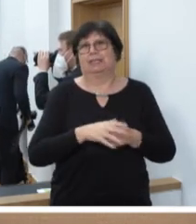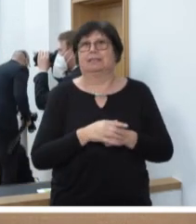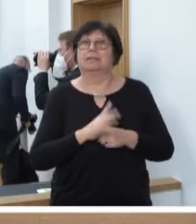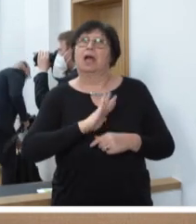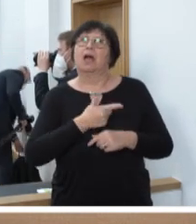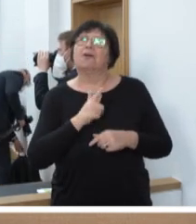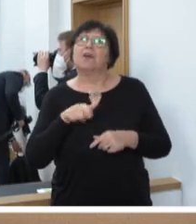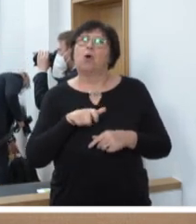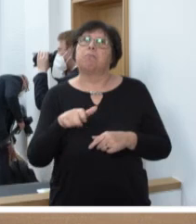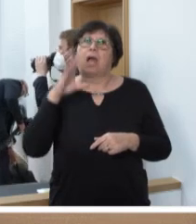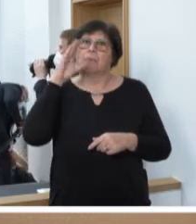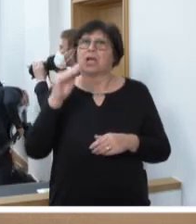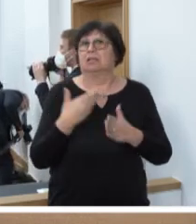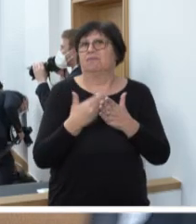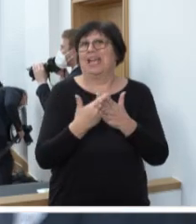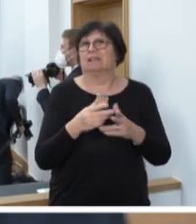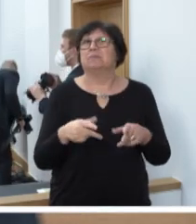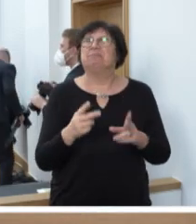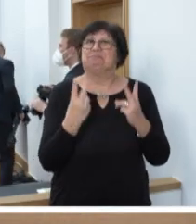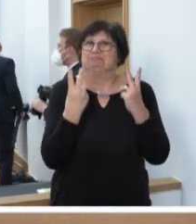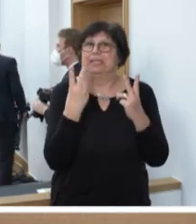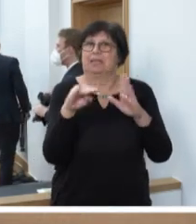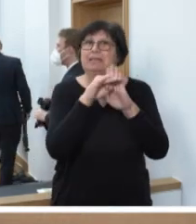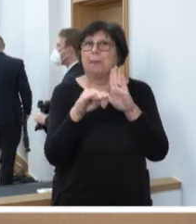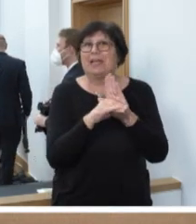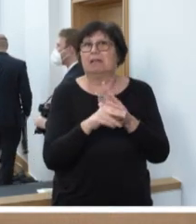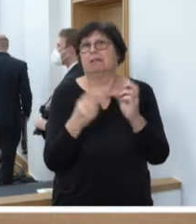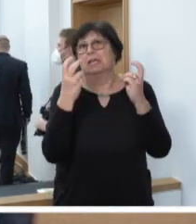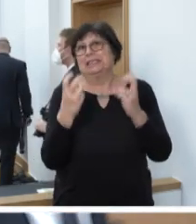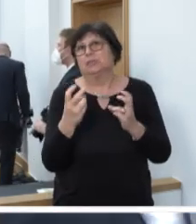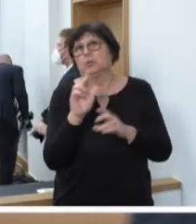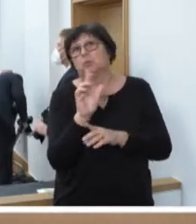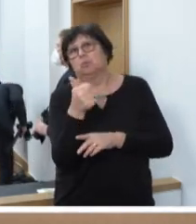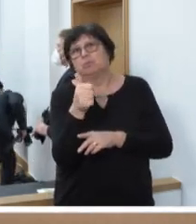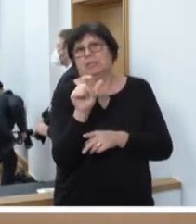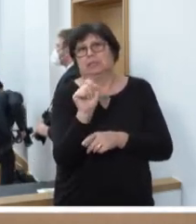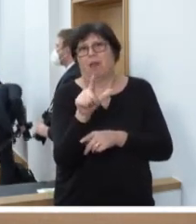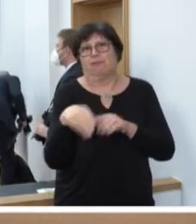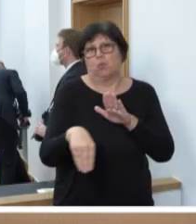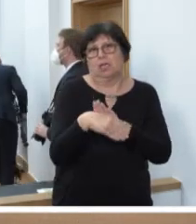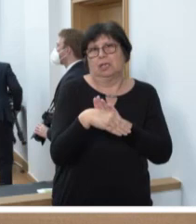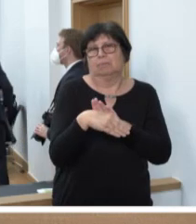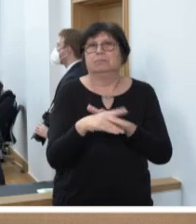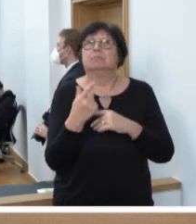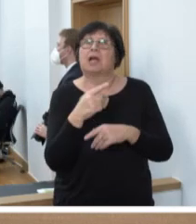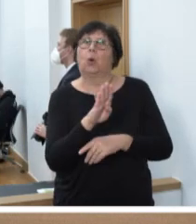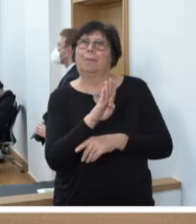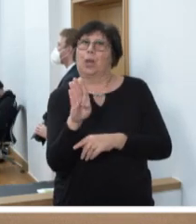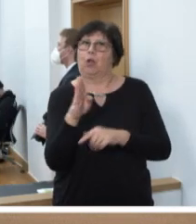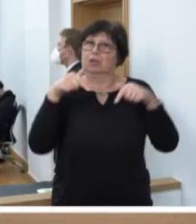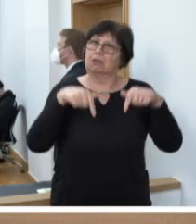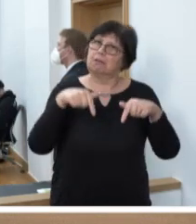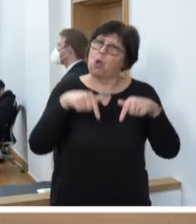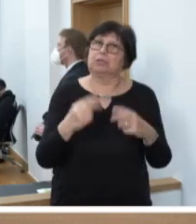Ministerin Monika Bachmann muss wegen eines dringenden dienstlichen Termins die Sitzung gegen 12 Uhr verlassen. Auch Herr Minister Klaus Bullion ist für die heutige